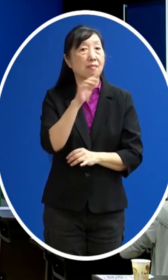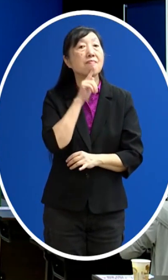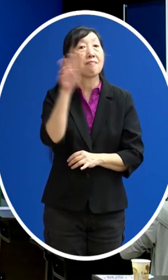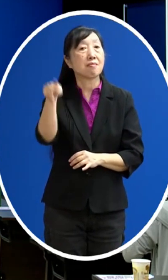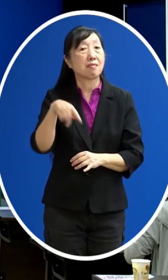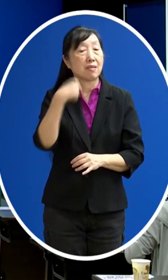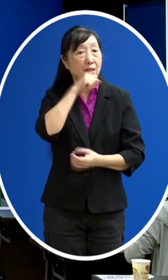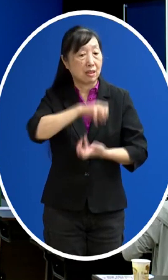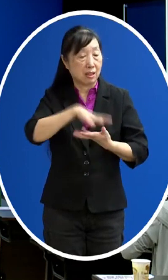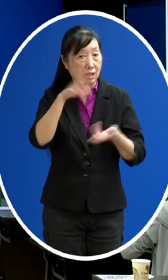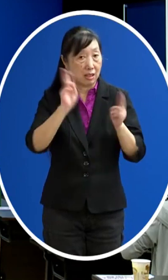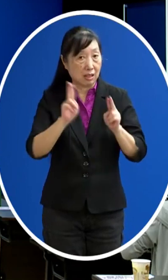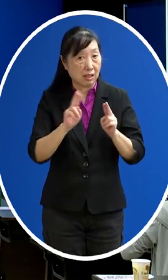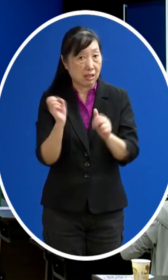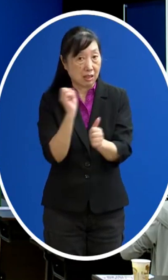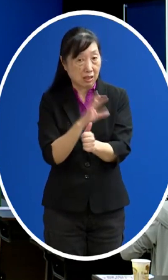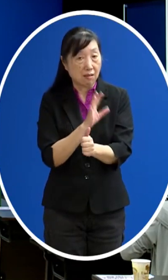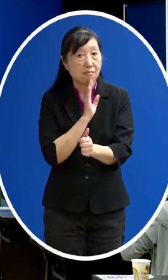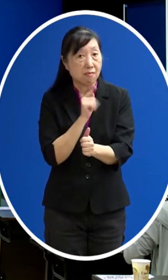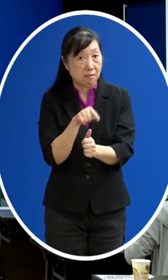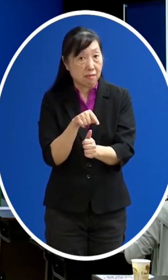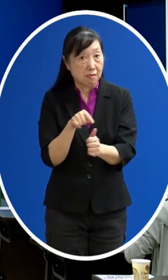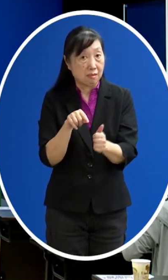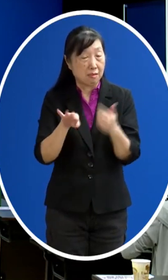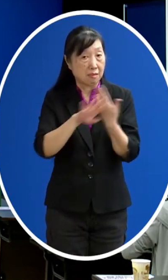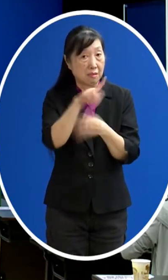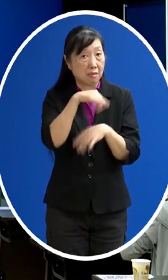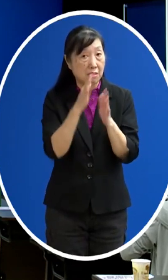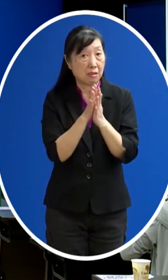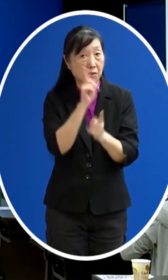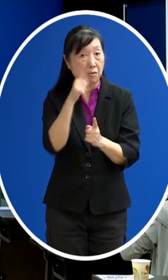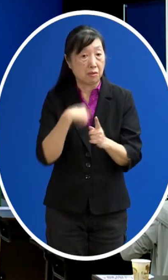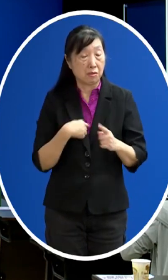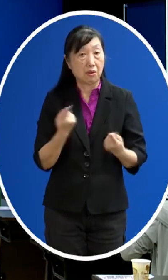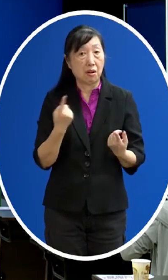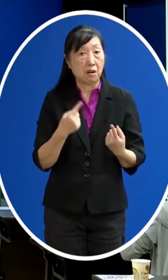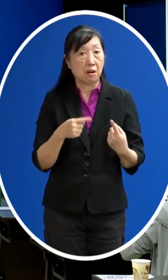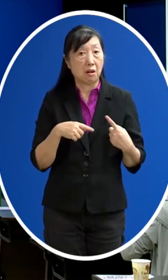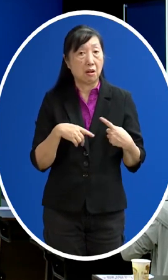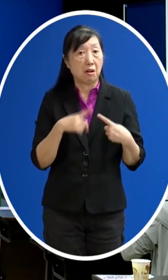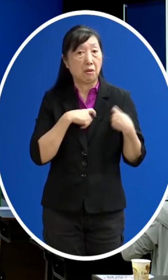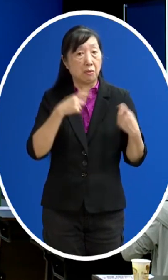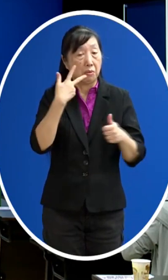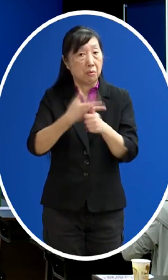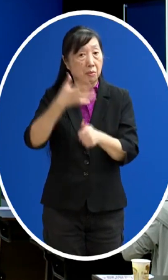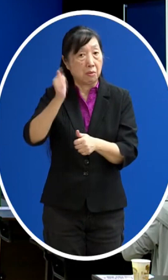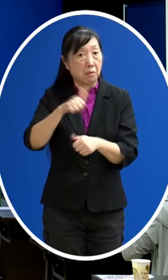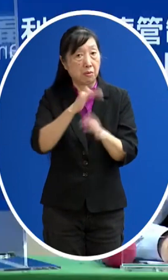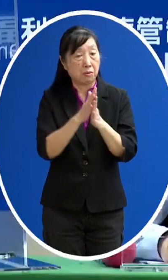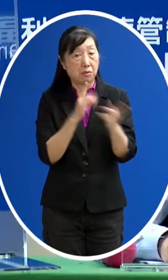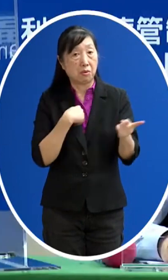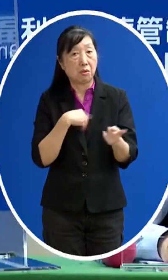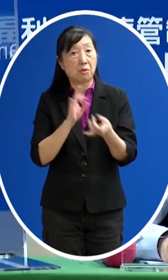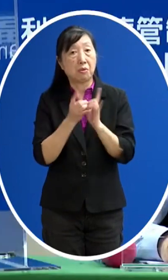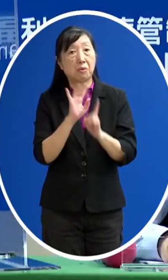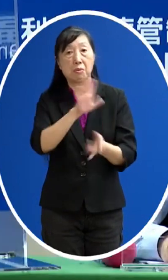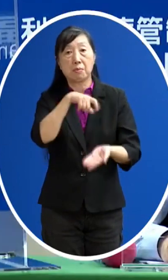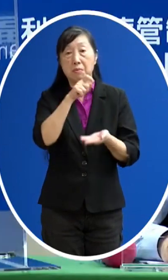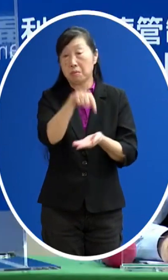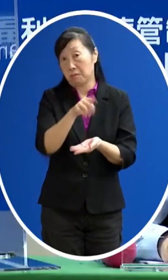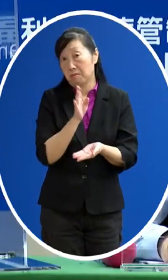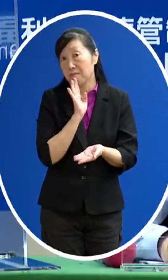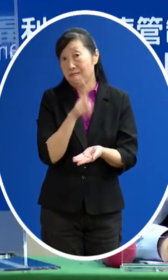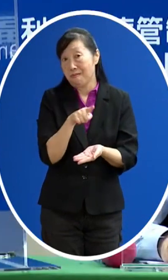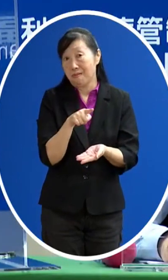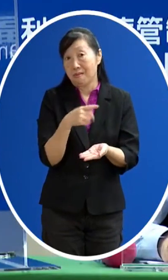電來告知的 那有被外界說是不是想要淡化郭董的功勞 我們怎麼看外界這些聲音 謝謝那種